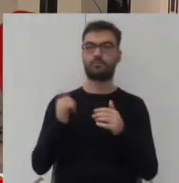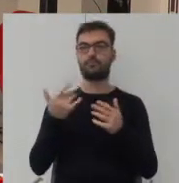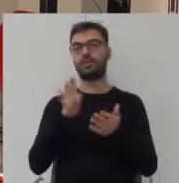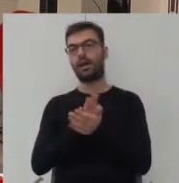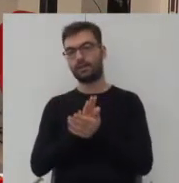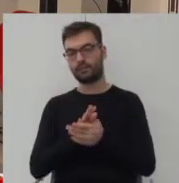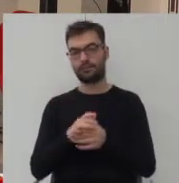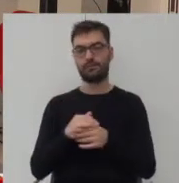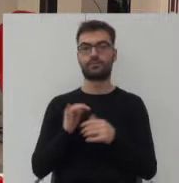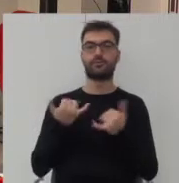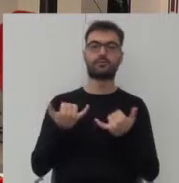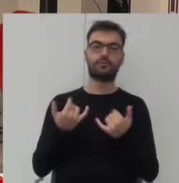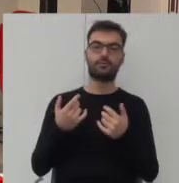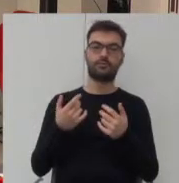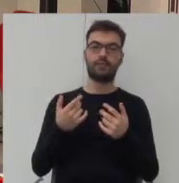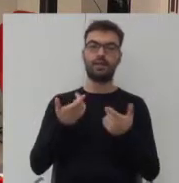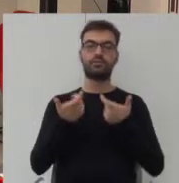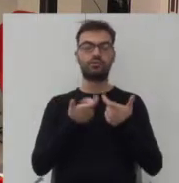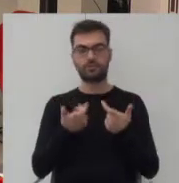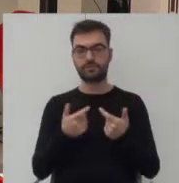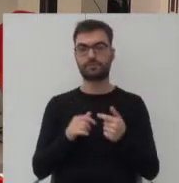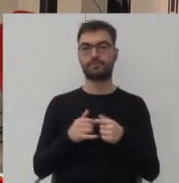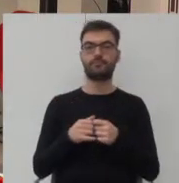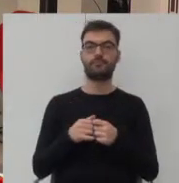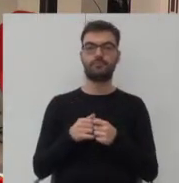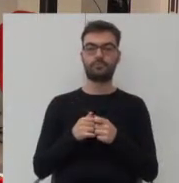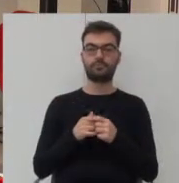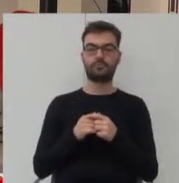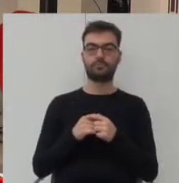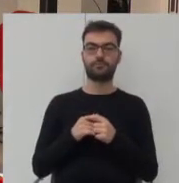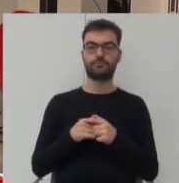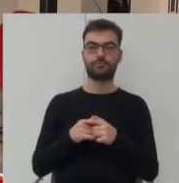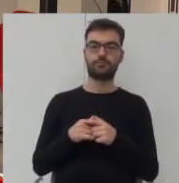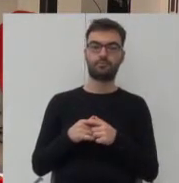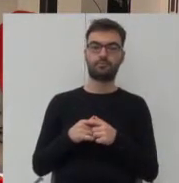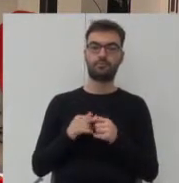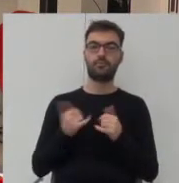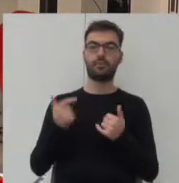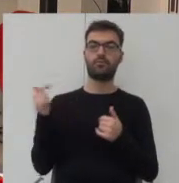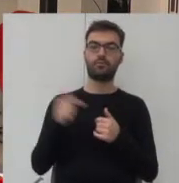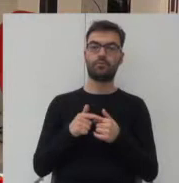charakter, jaka będzie jej artykulacja i jak powinno